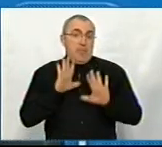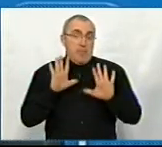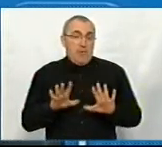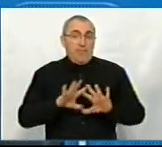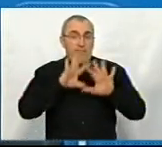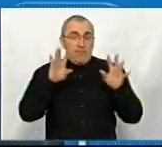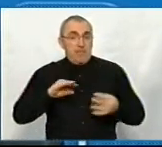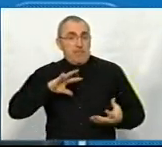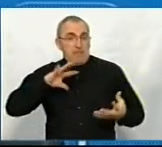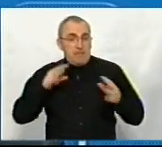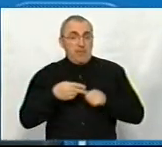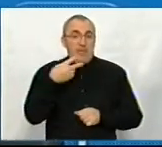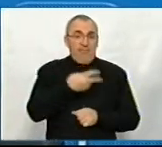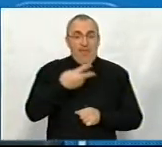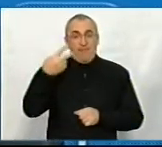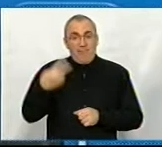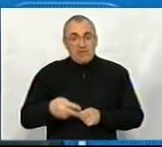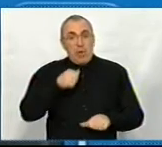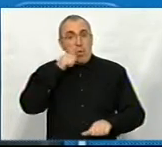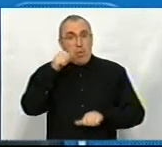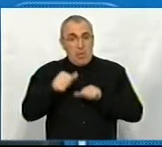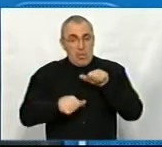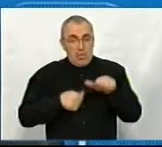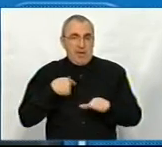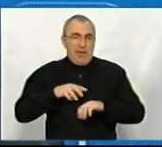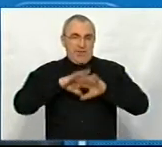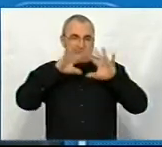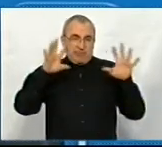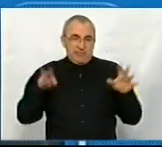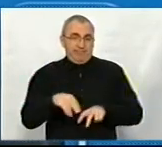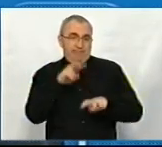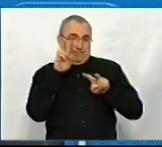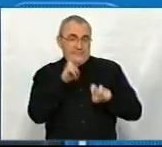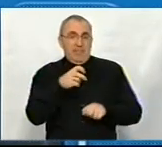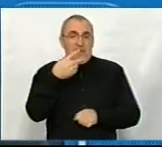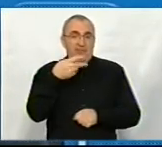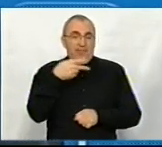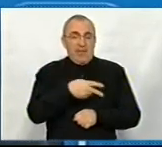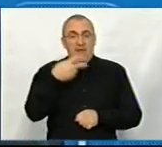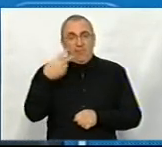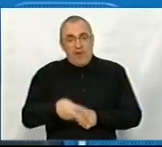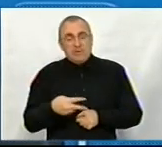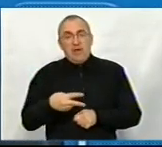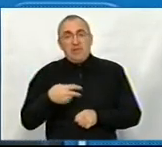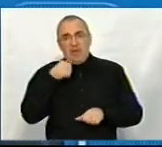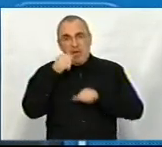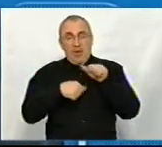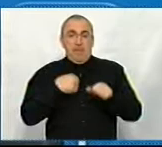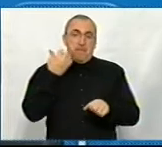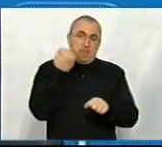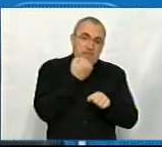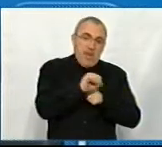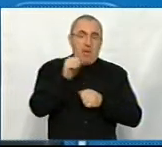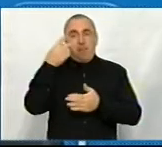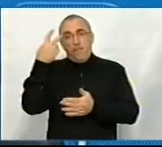з підсумків 2020 року. Я його так в загальному назвала «2020 рік перемоги і поразки». І,